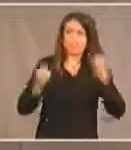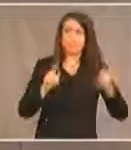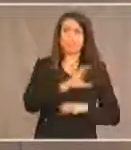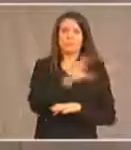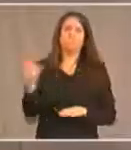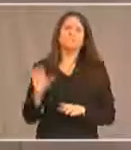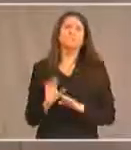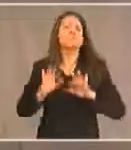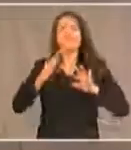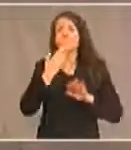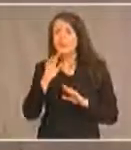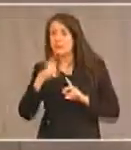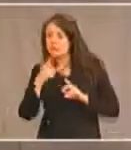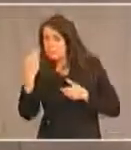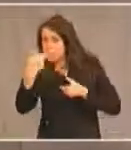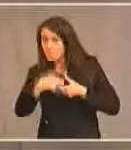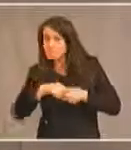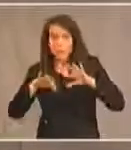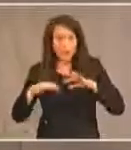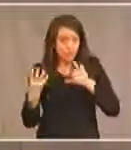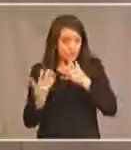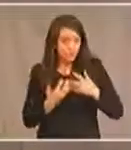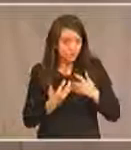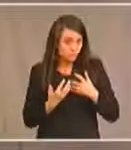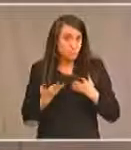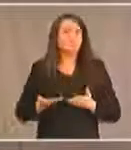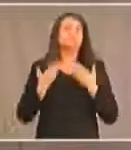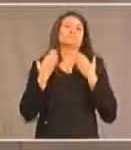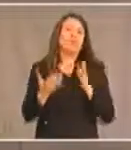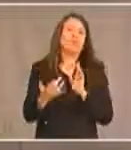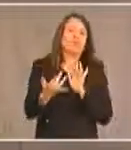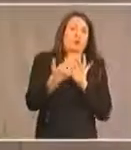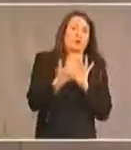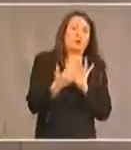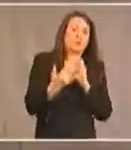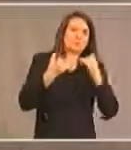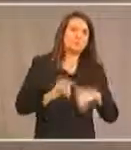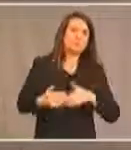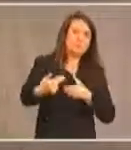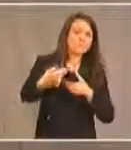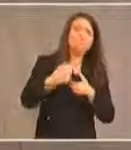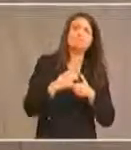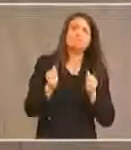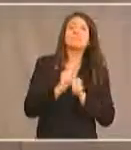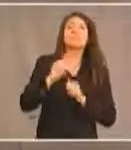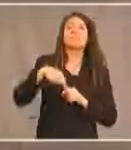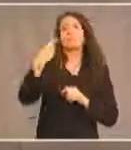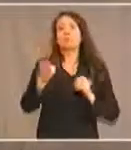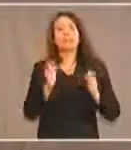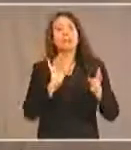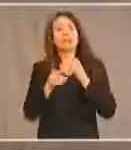la meilleure façon de participer c'est de rester en contact et participer à nos prochains